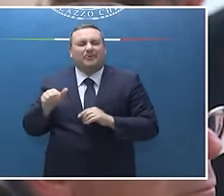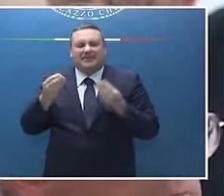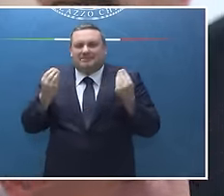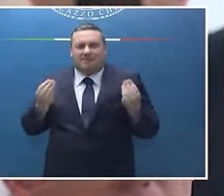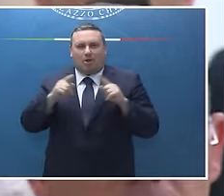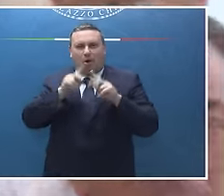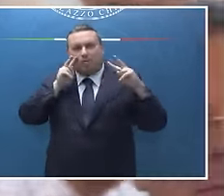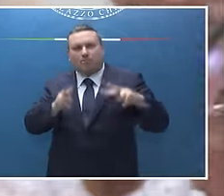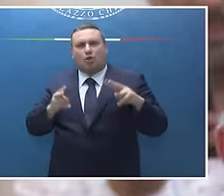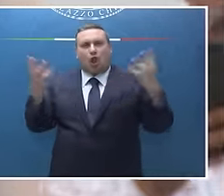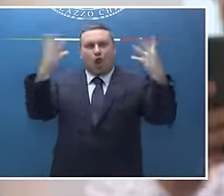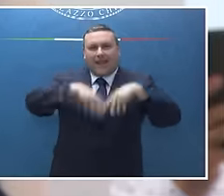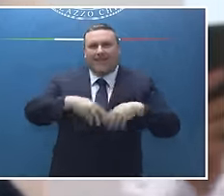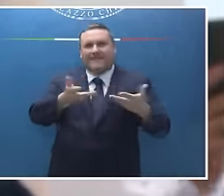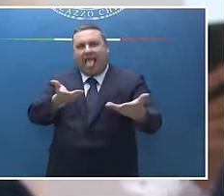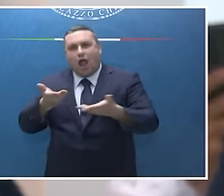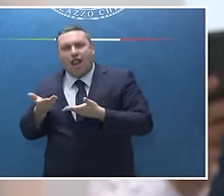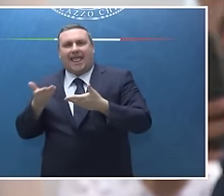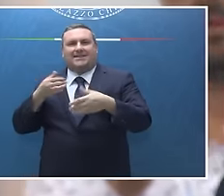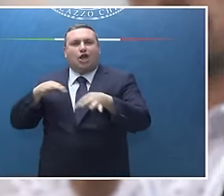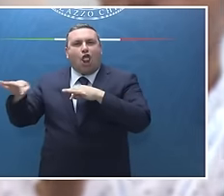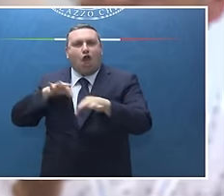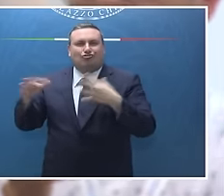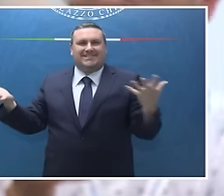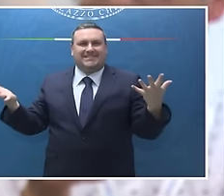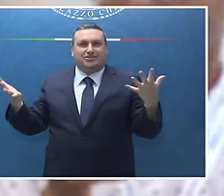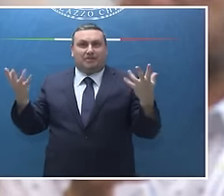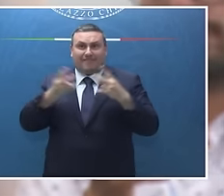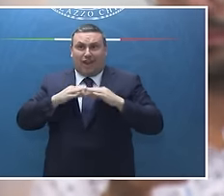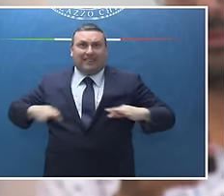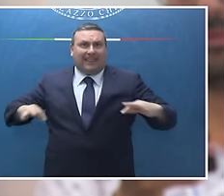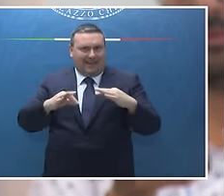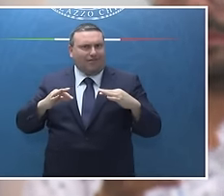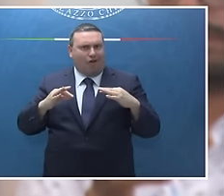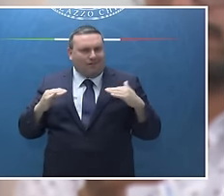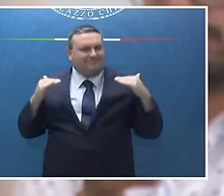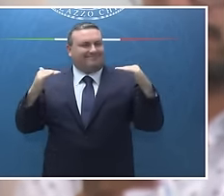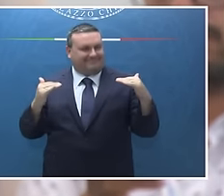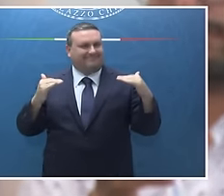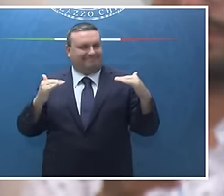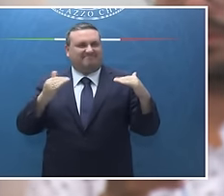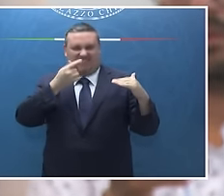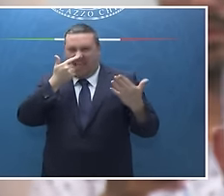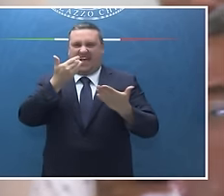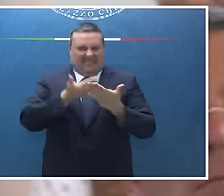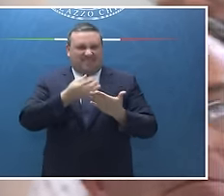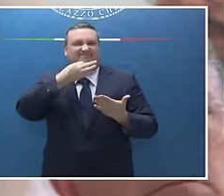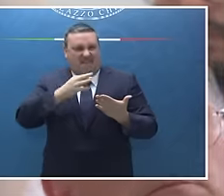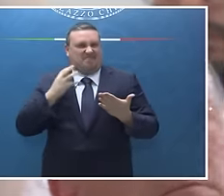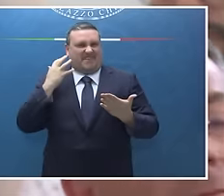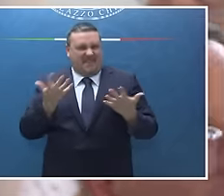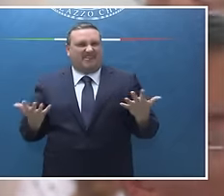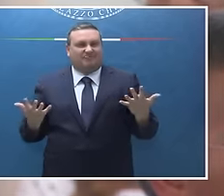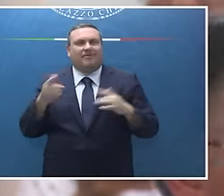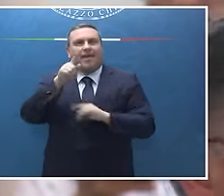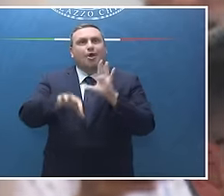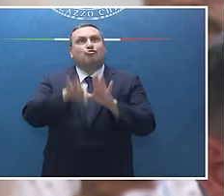organizzativi, logistici, d'accoglienza, se insomma il territorio nel suo complesso è stato all'altezza e tornando al valore simbolico della scelta,